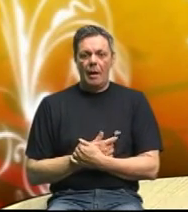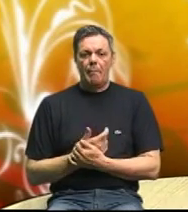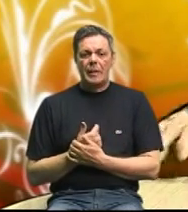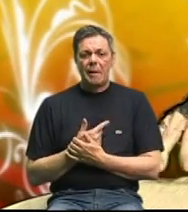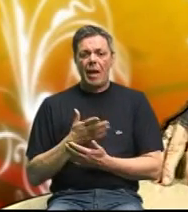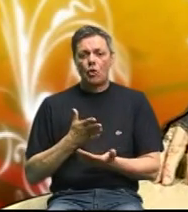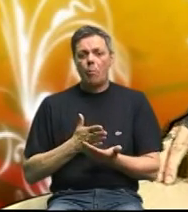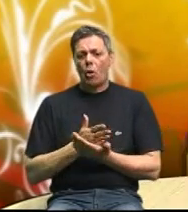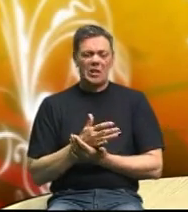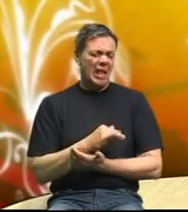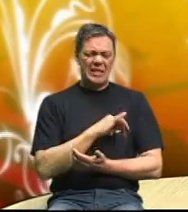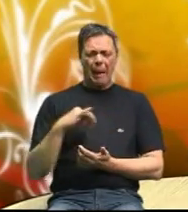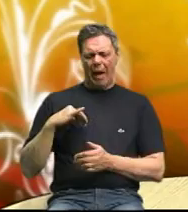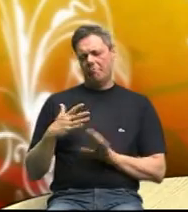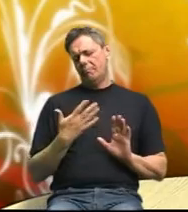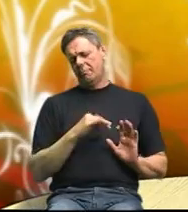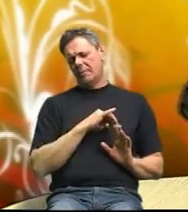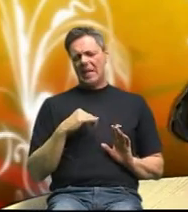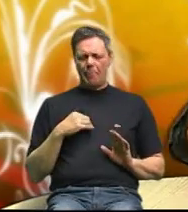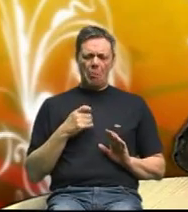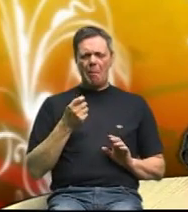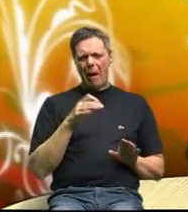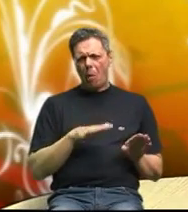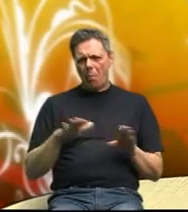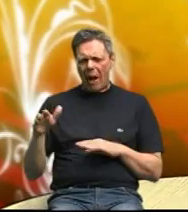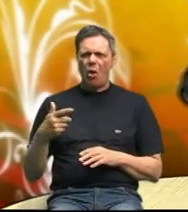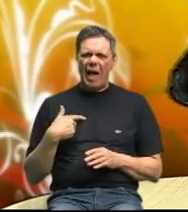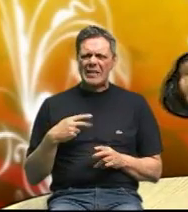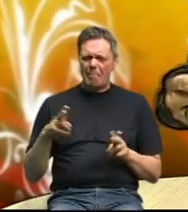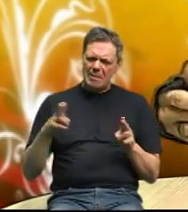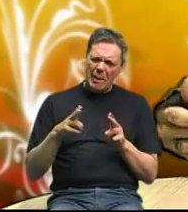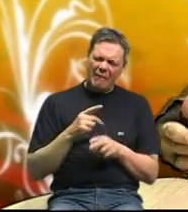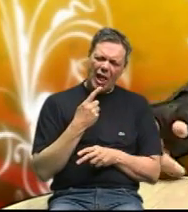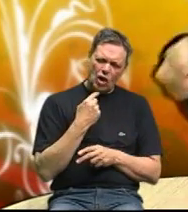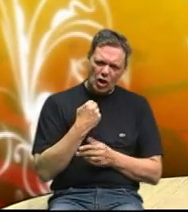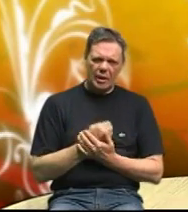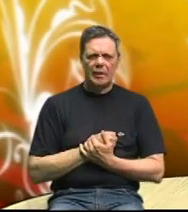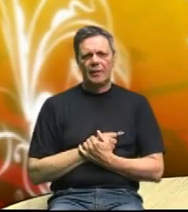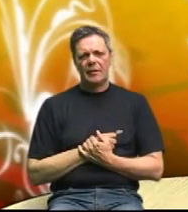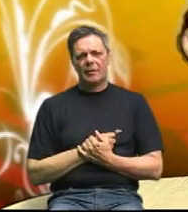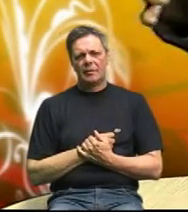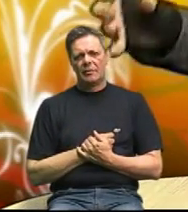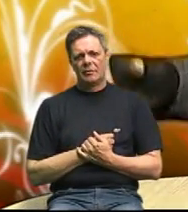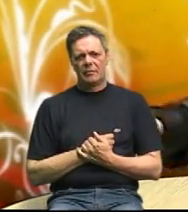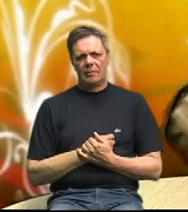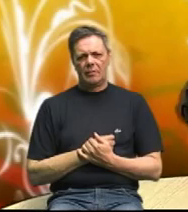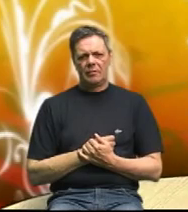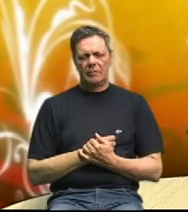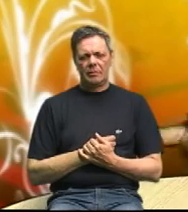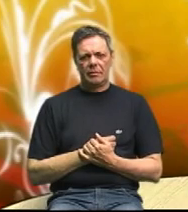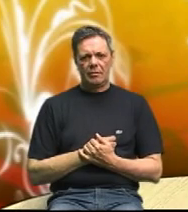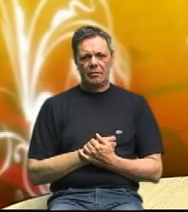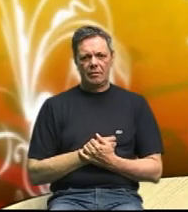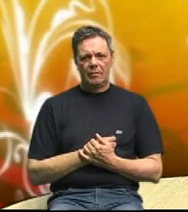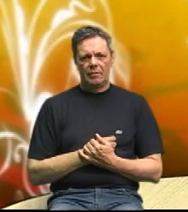prolazila samo inicijativno malo pomalo sam ukidala količine šećera u dodatku kolače i